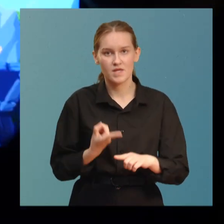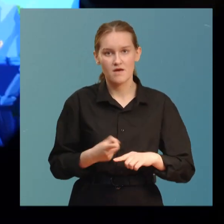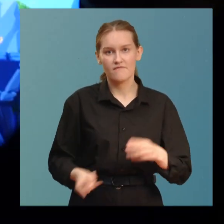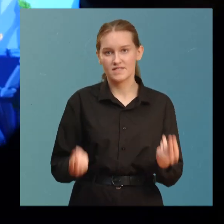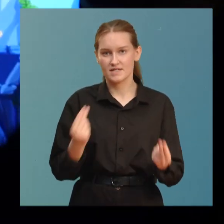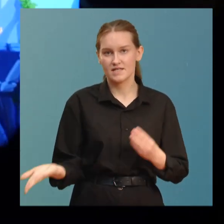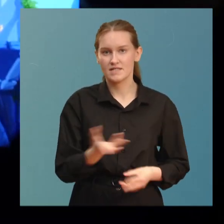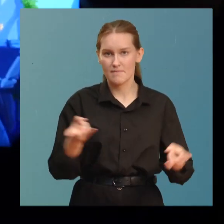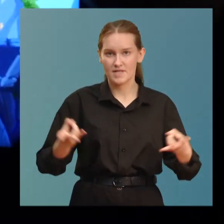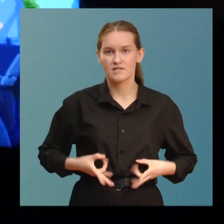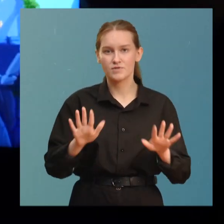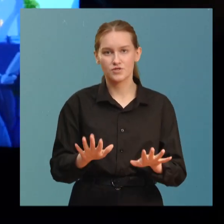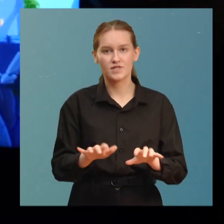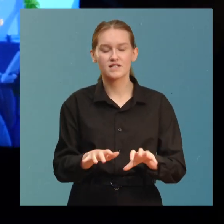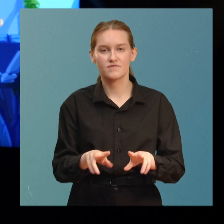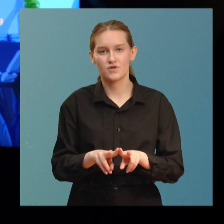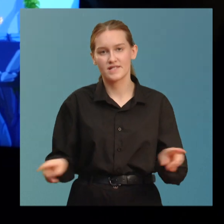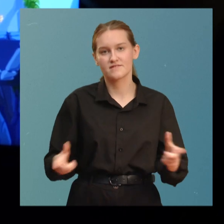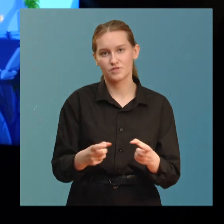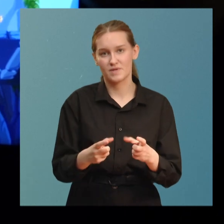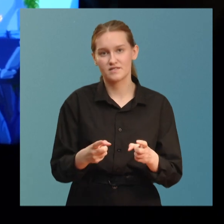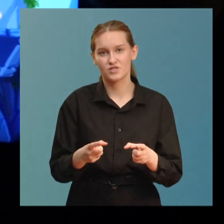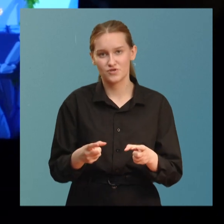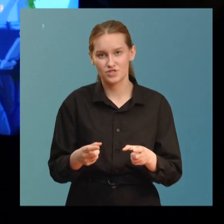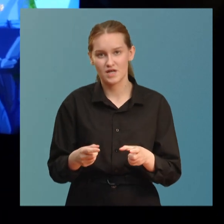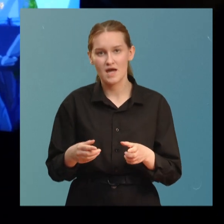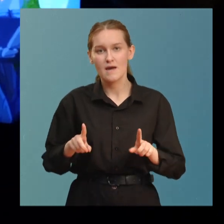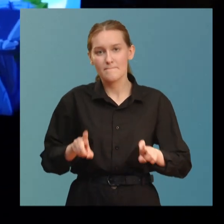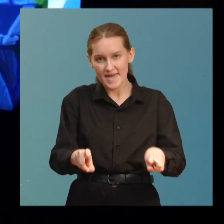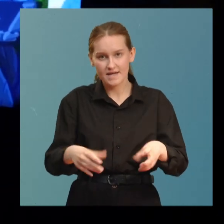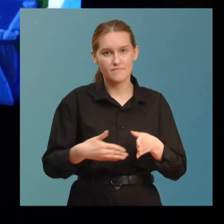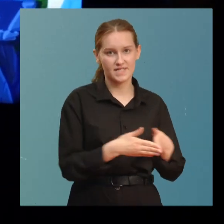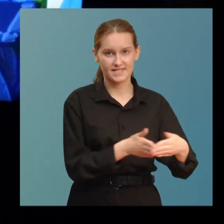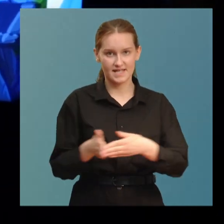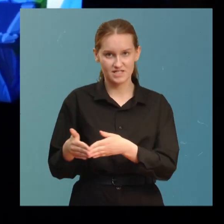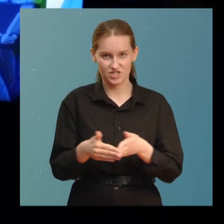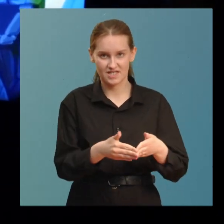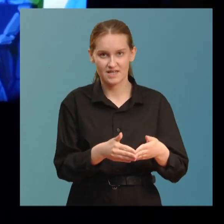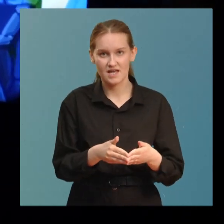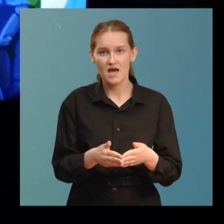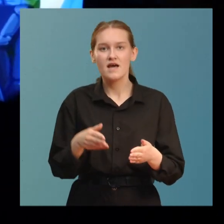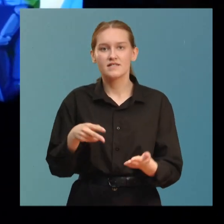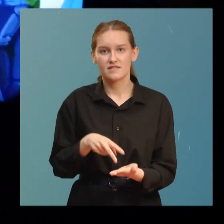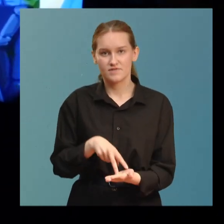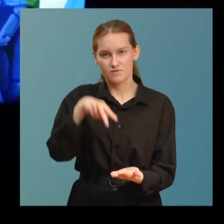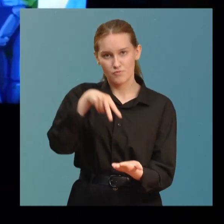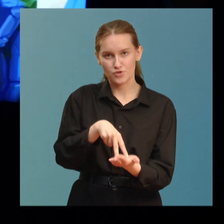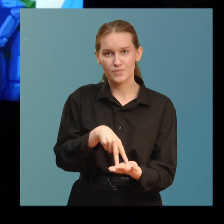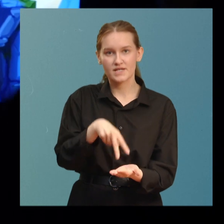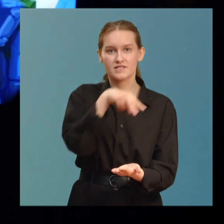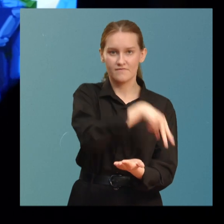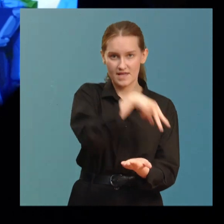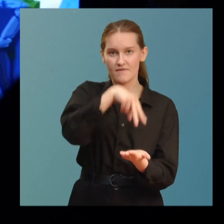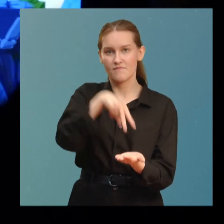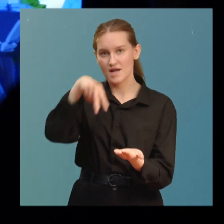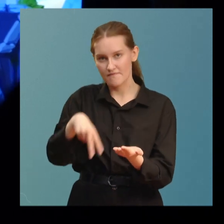игре нам понадобится только клавиатура. Она здесь выступает как джойстик. Бегаем мы на стрелочке. Соответственно, мы можем